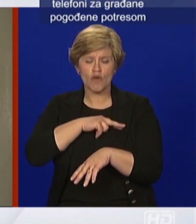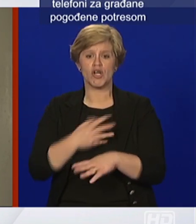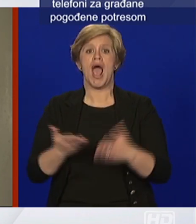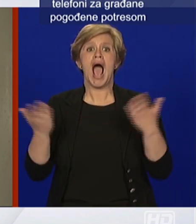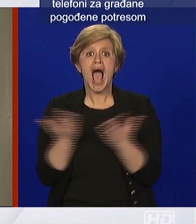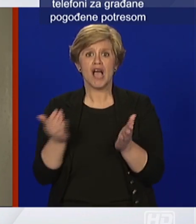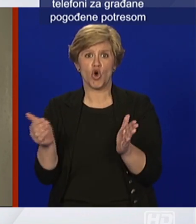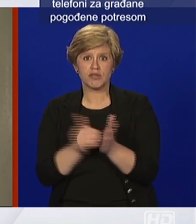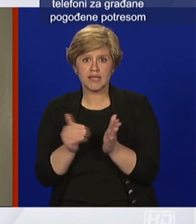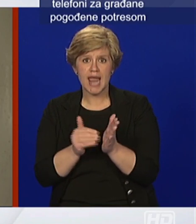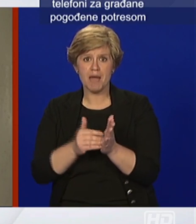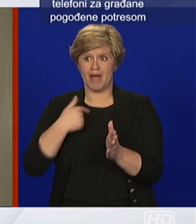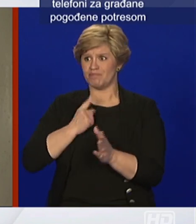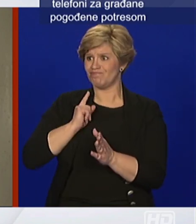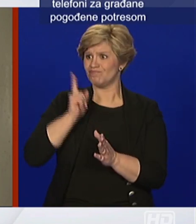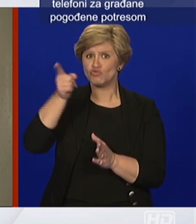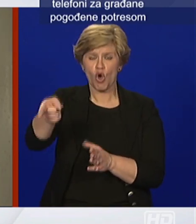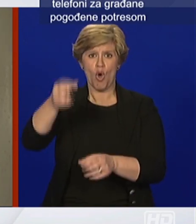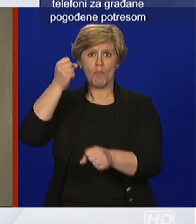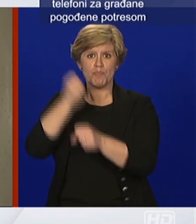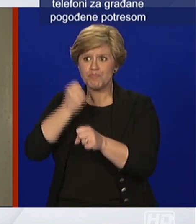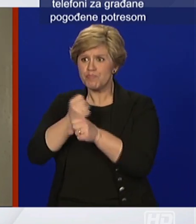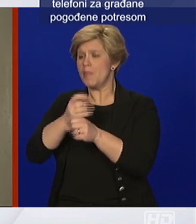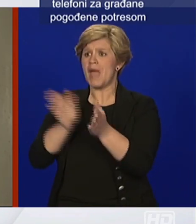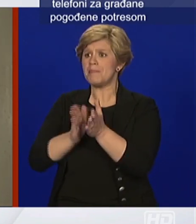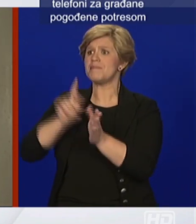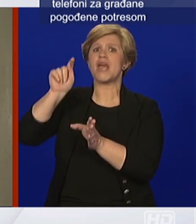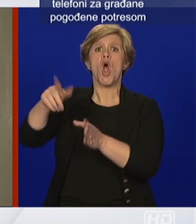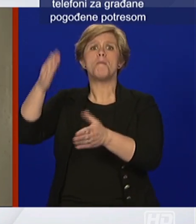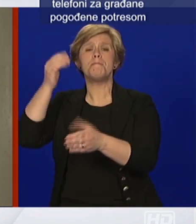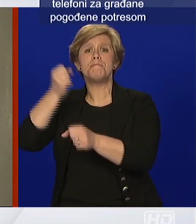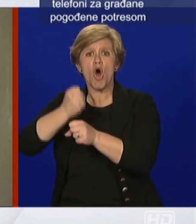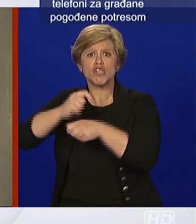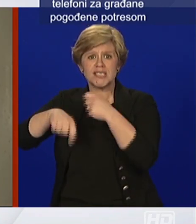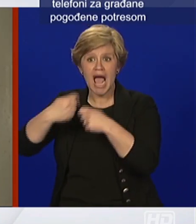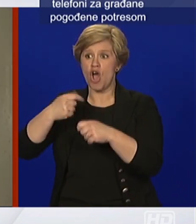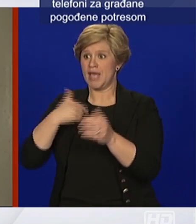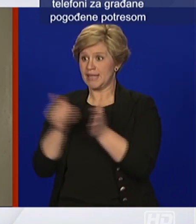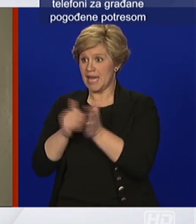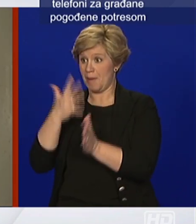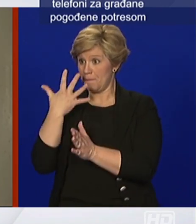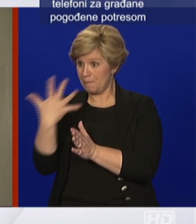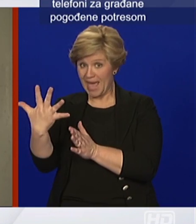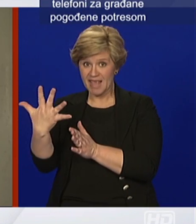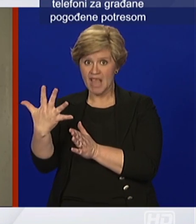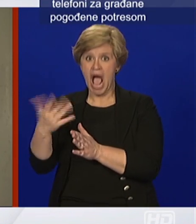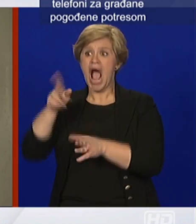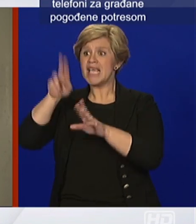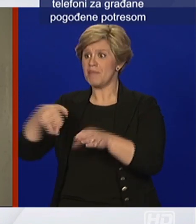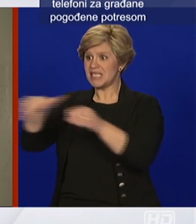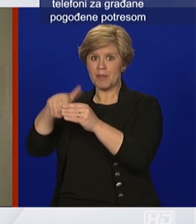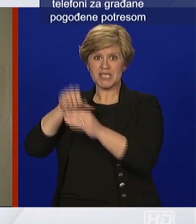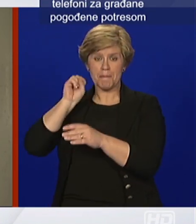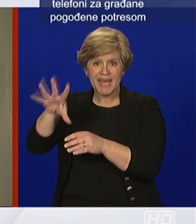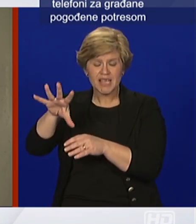za posao pet ljudi a imam ih 15 daću dozvolu za njih pet ovih